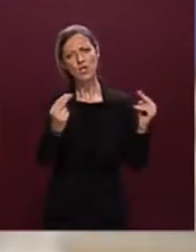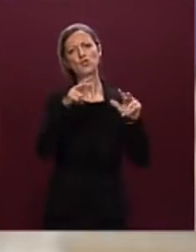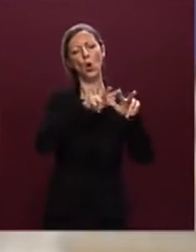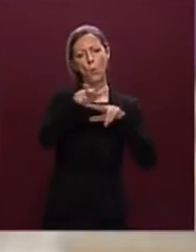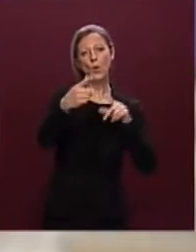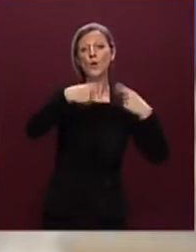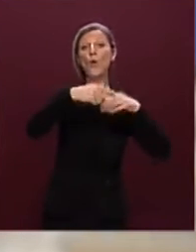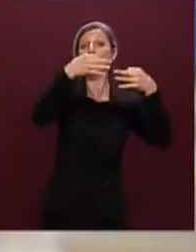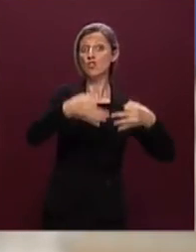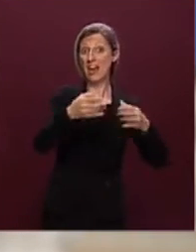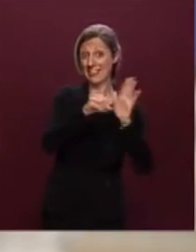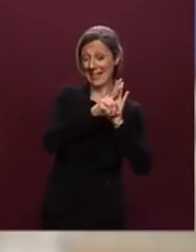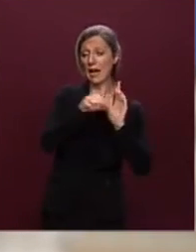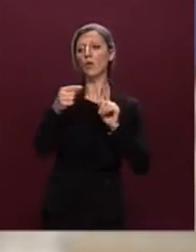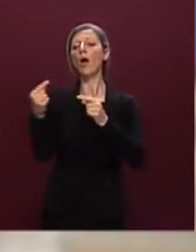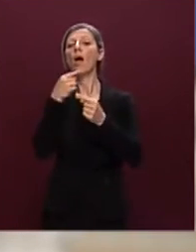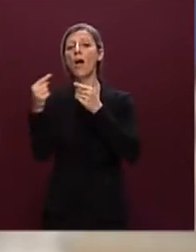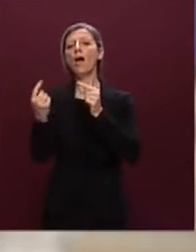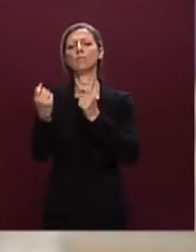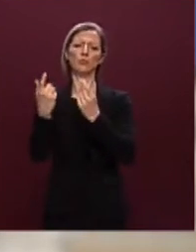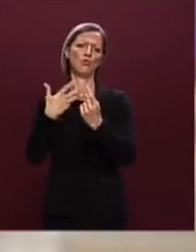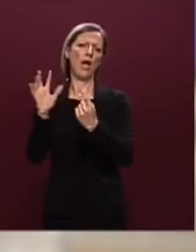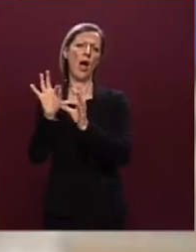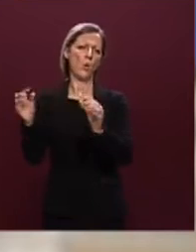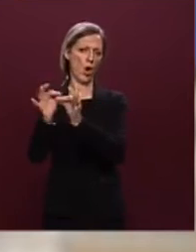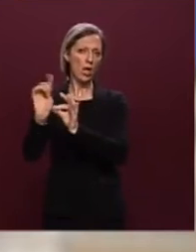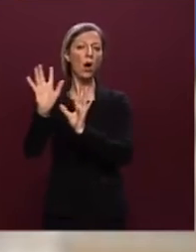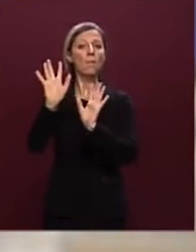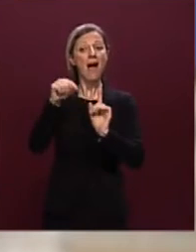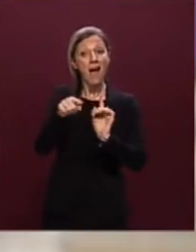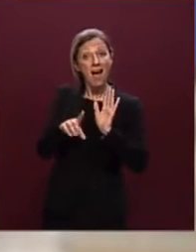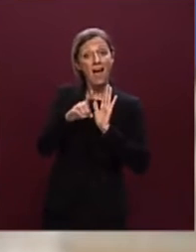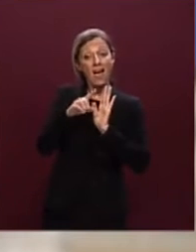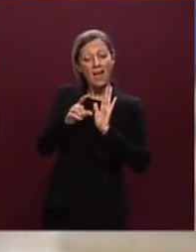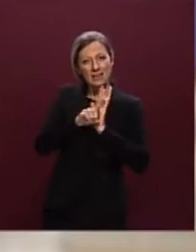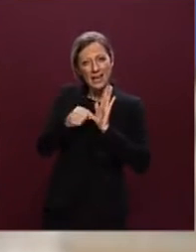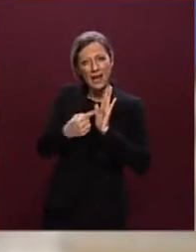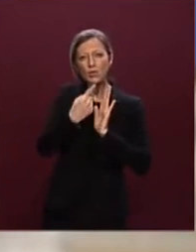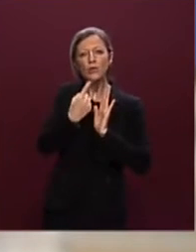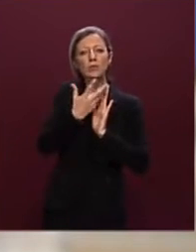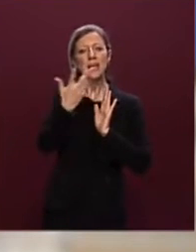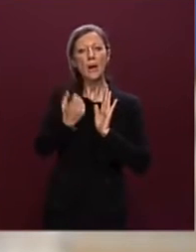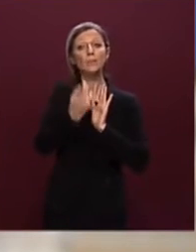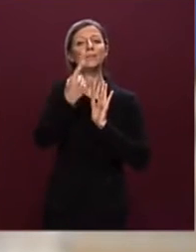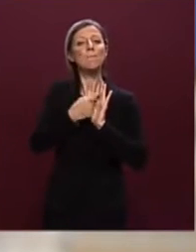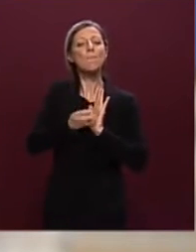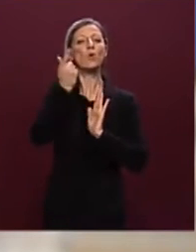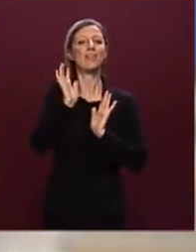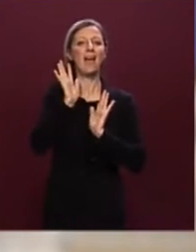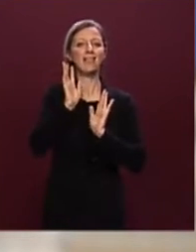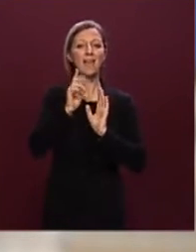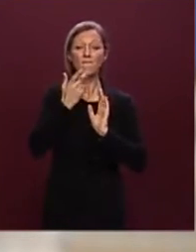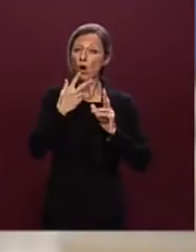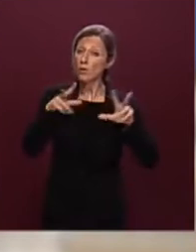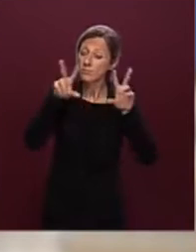rispetto a questo decreto emerge un altro elemento molto importante che è quello che mi preme sottolineare collegato al tema della